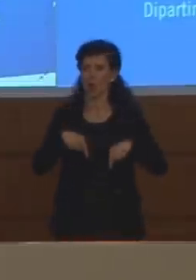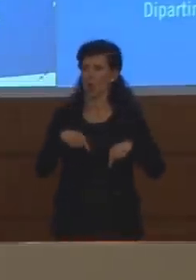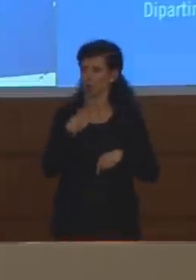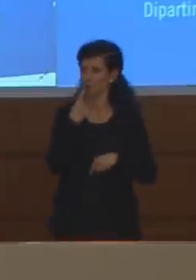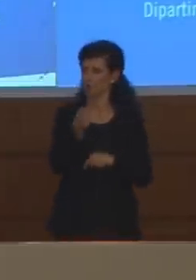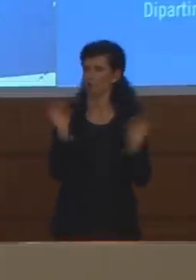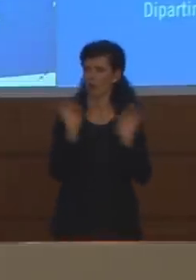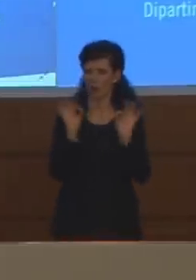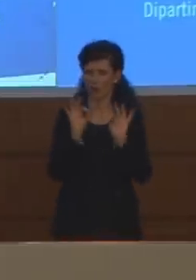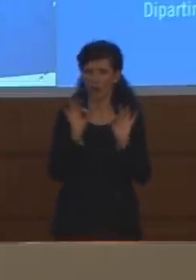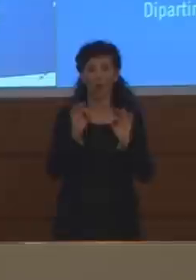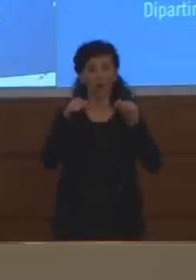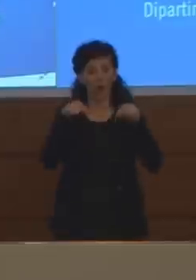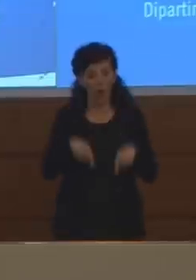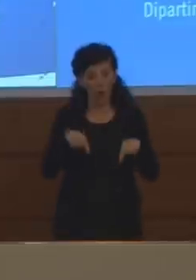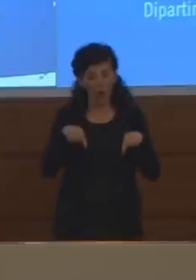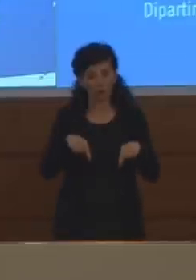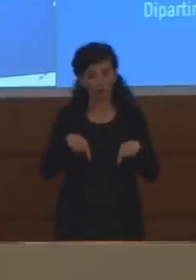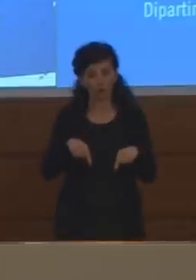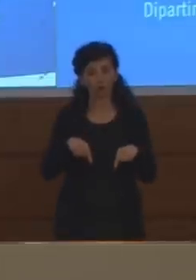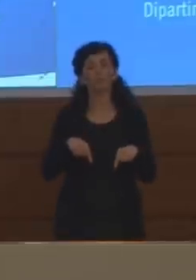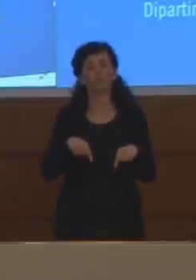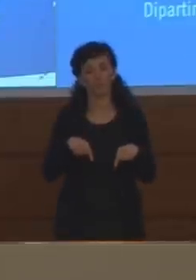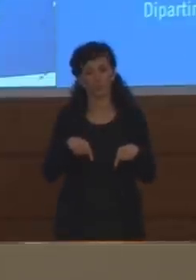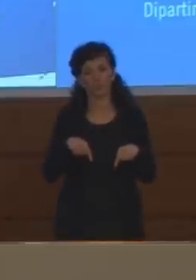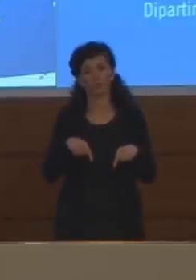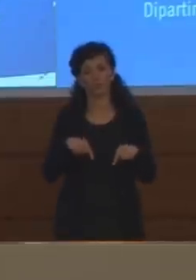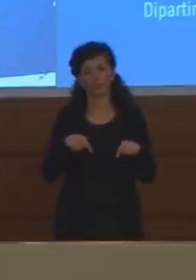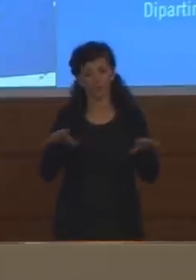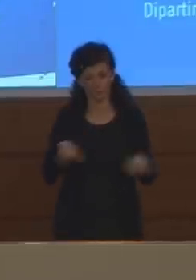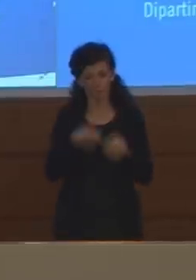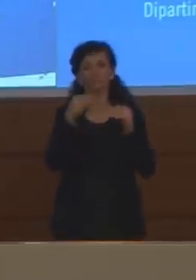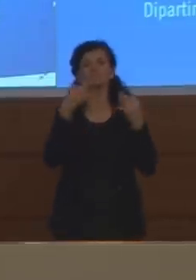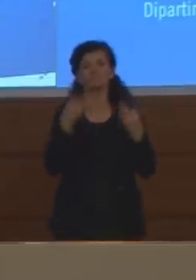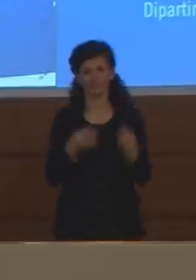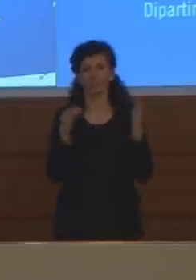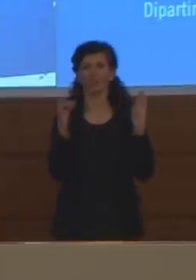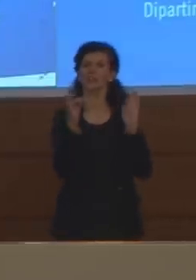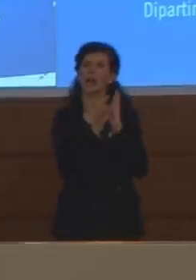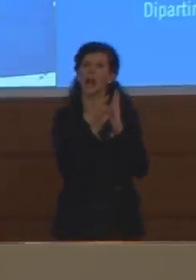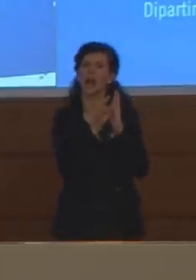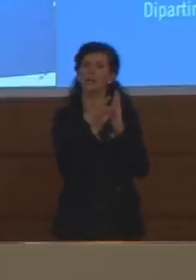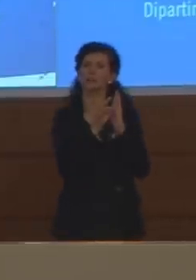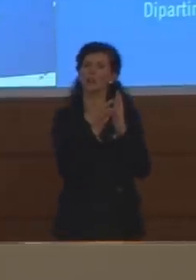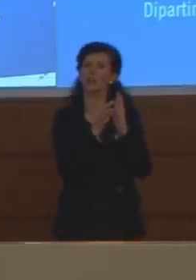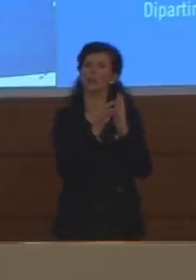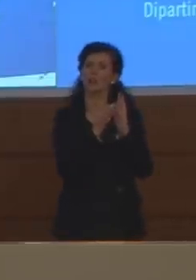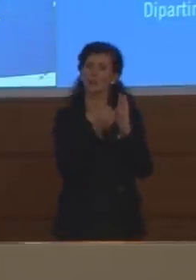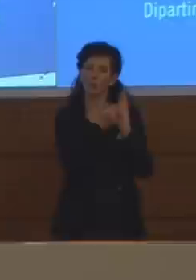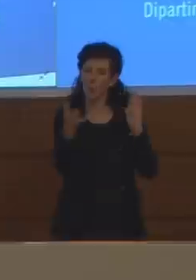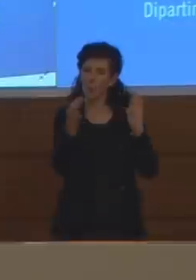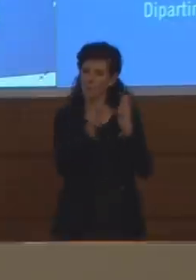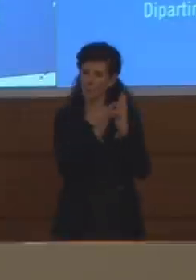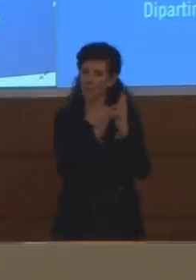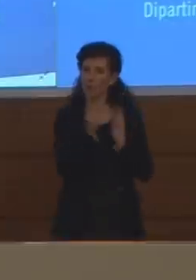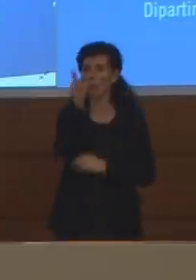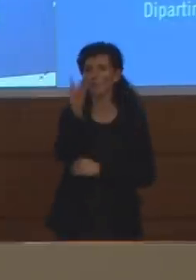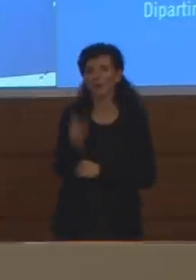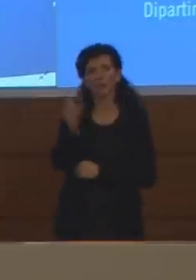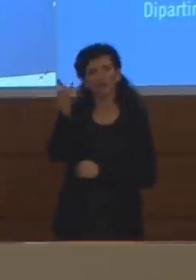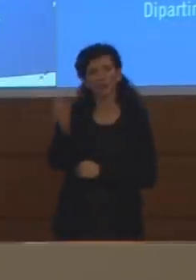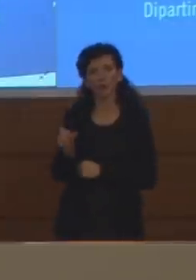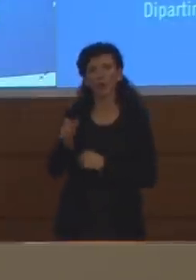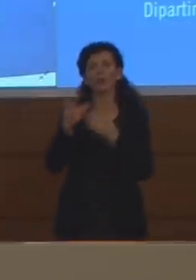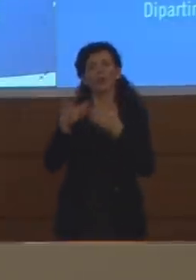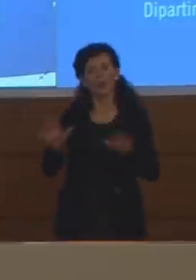dato, ma da oggi abbiamo anche il dato delle persone che hanno effettuato il tampone